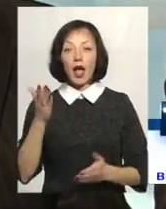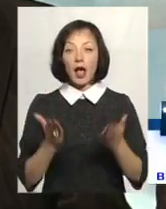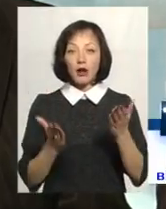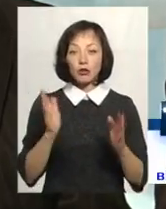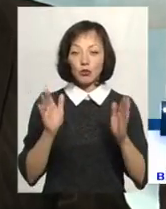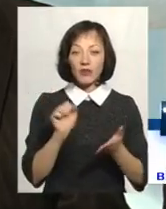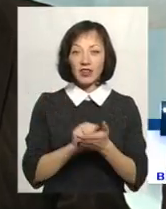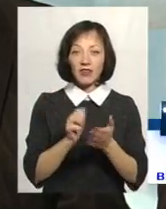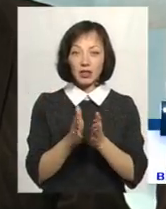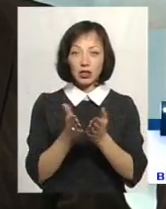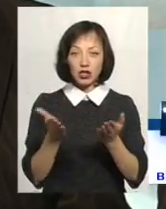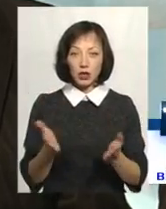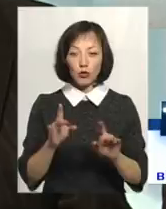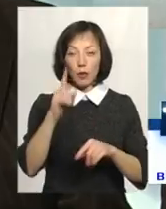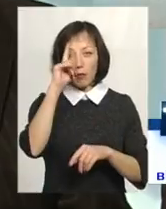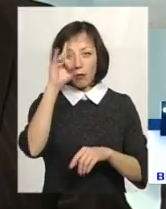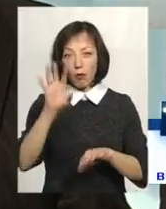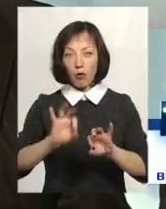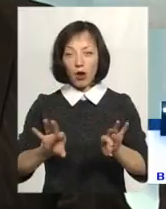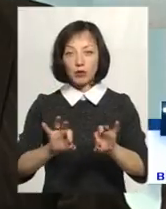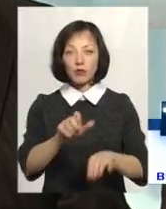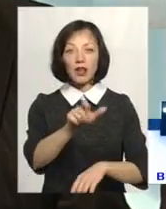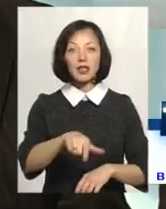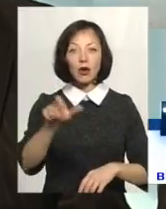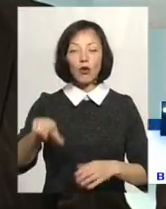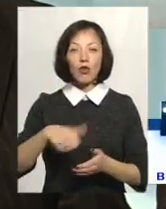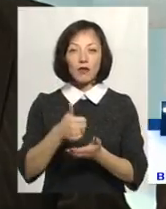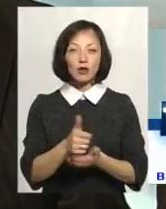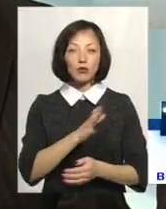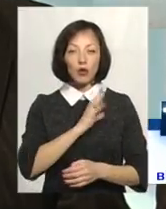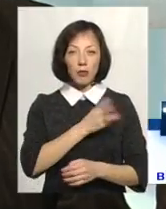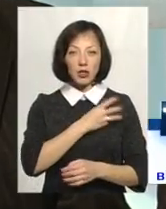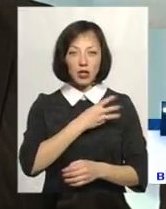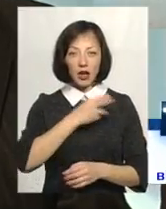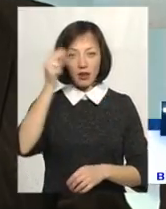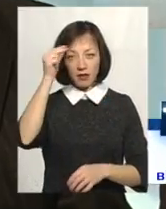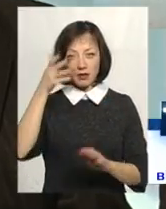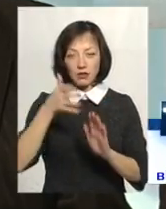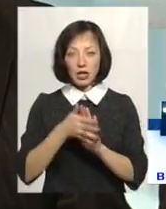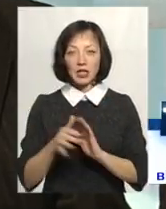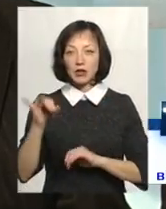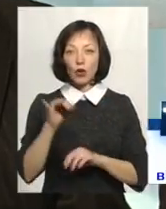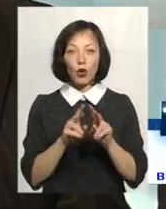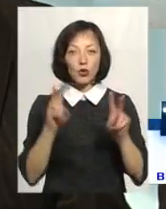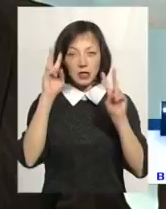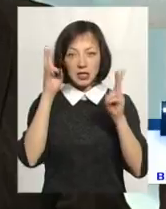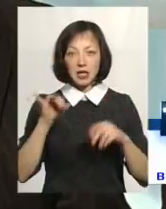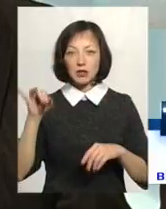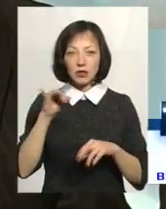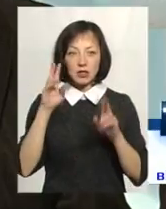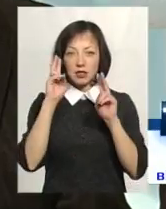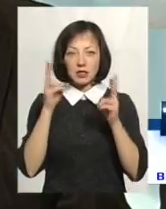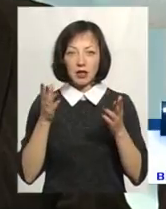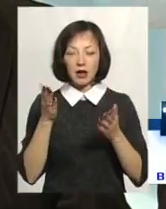видавати такі книжки, якщо ми будемо популяризувати, люди, головне, щоб людей було бажання вивчати історію. Бо то не знає історію, то не знає